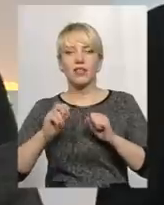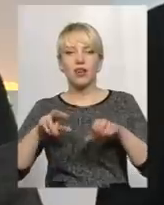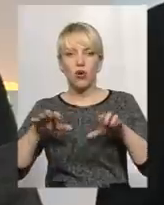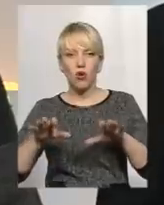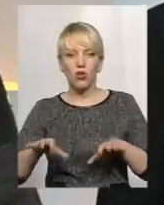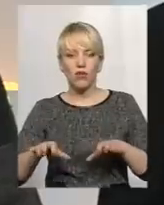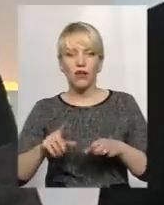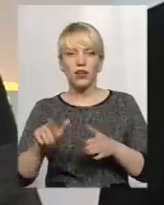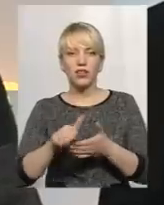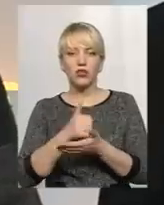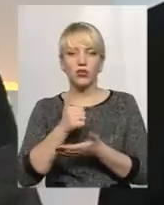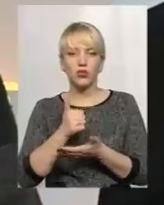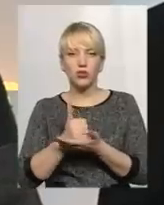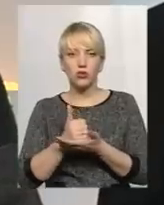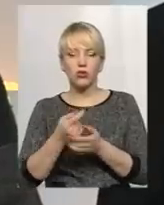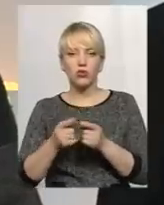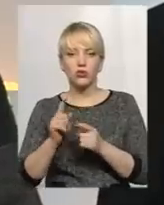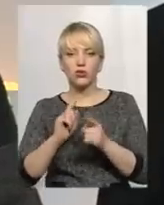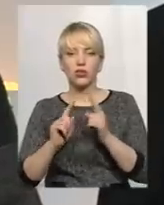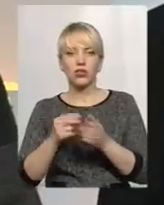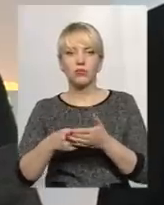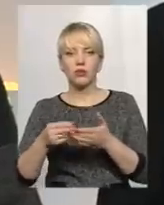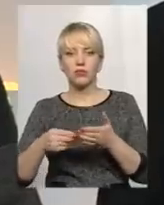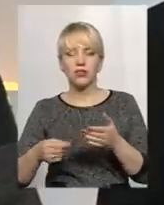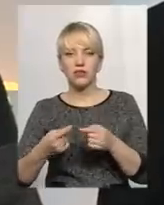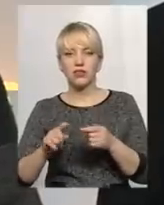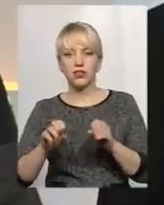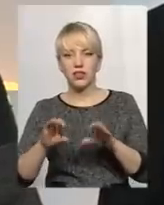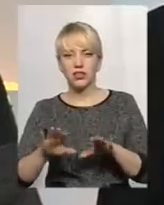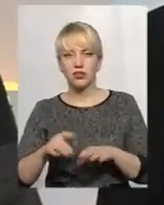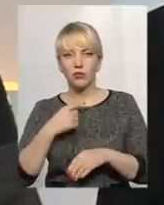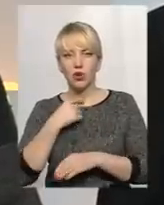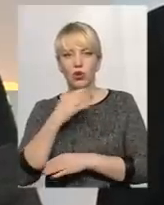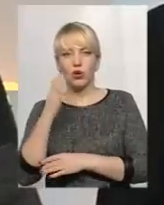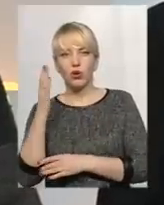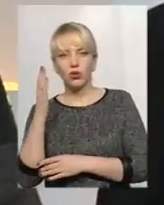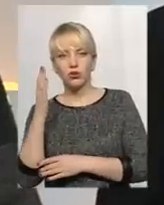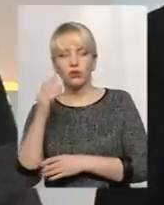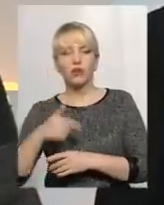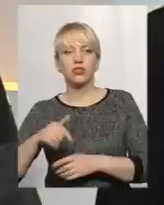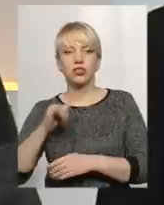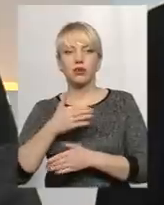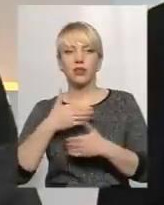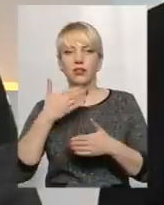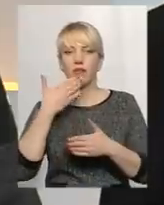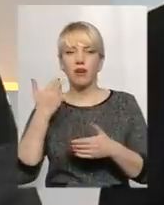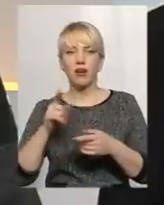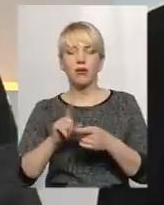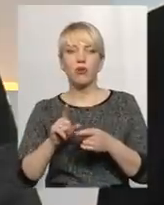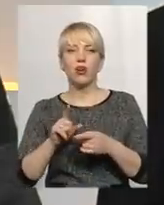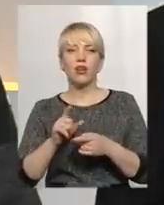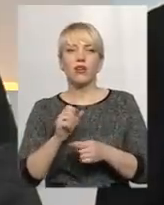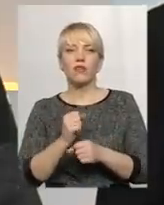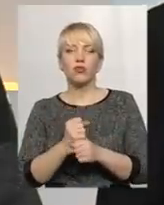раду і підписав колегальне рішення, проголосувавших самих членів Науково-технічної ради І ми не маємо функції, і тоді ми не мали